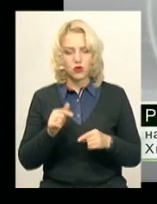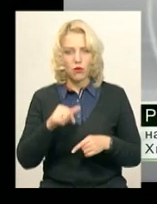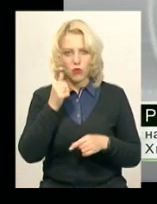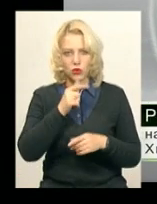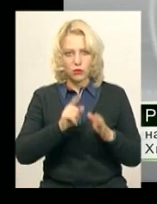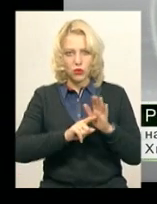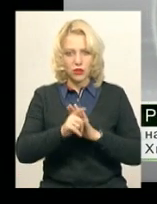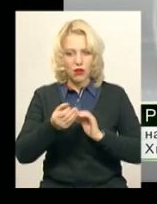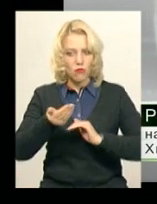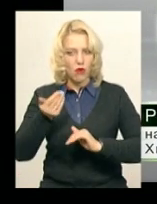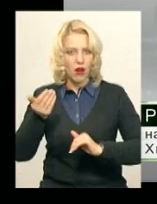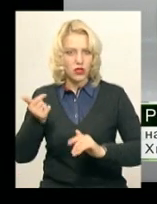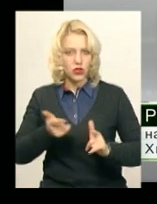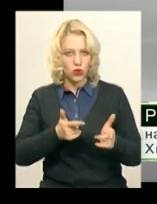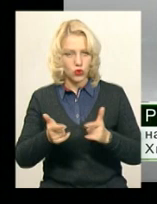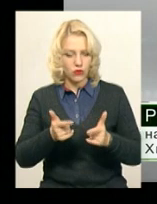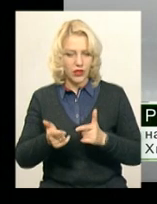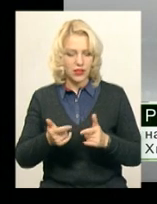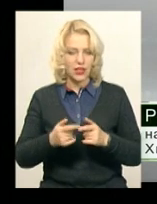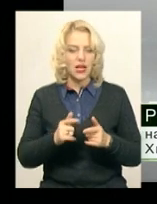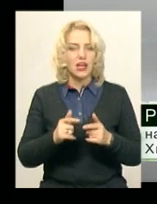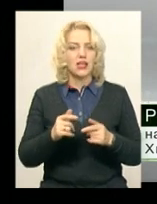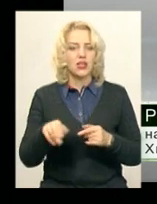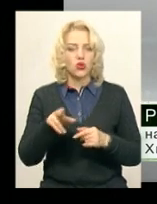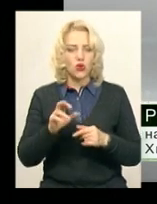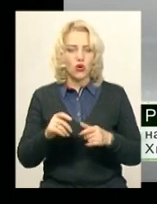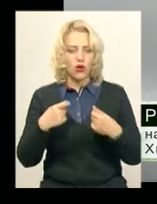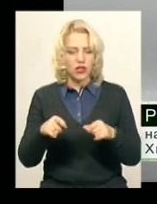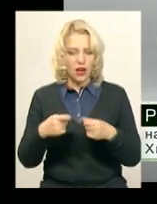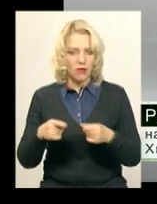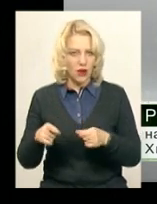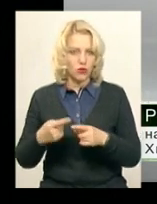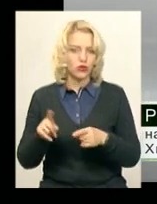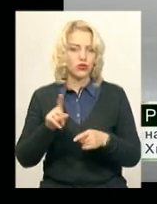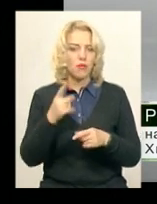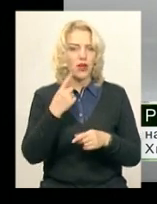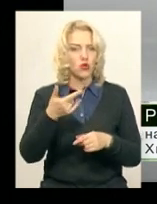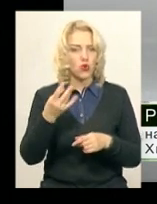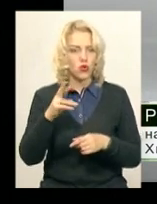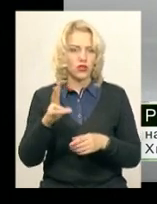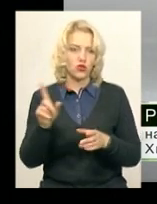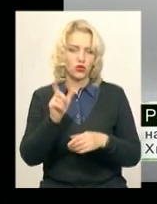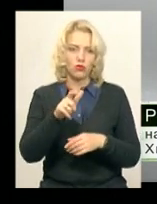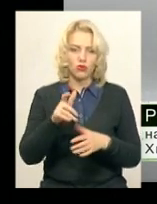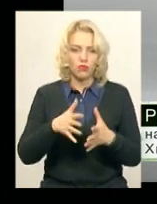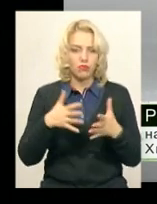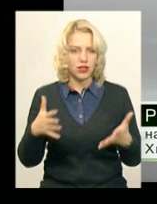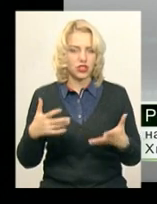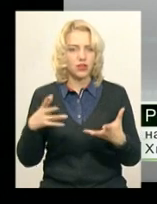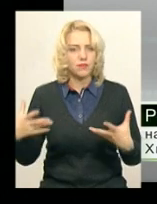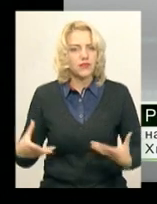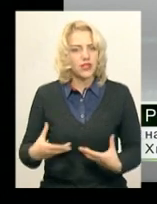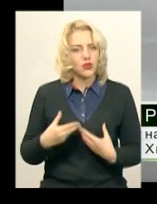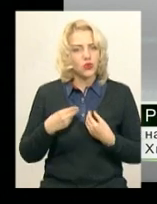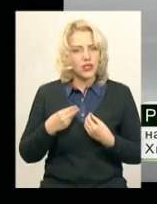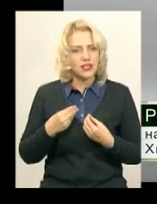розпочинаємо раніше сам Різдвяний ярмарок, ми розпочинаємо 1 грудня, щоб людей більше наситувалися святковою атмосферою. Крім